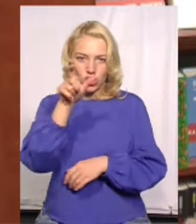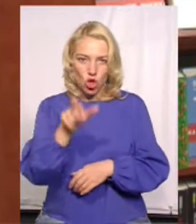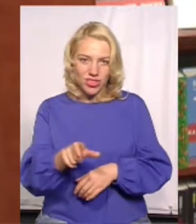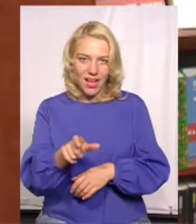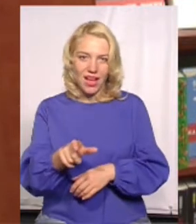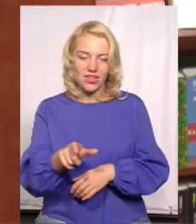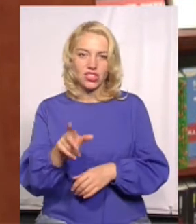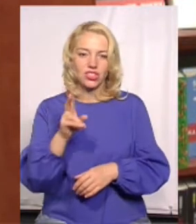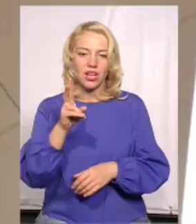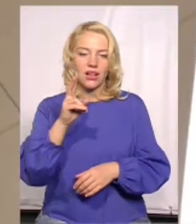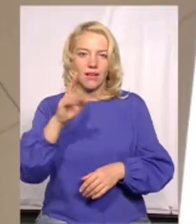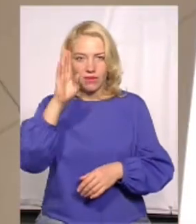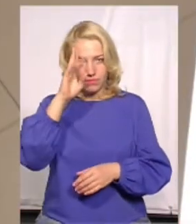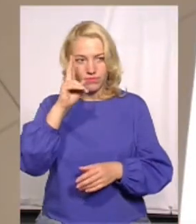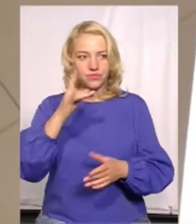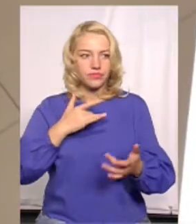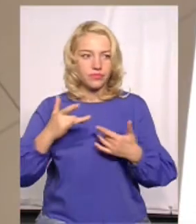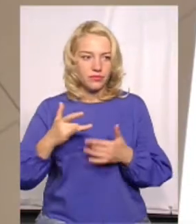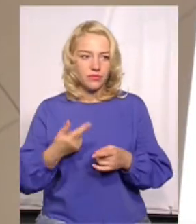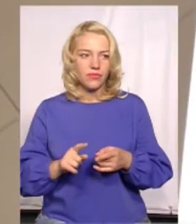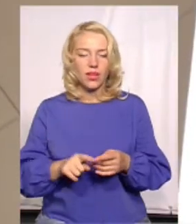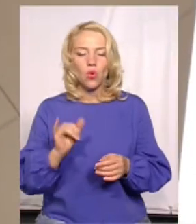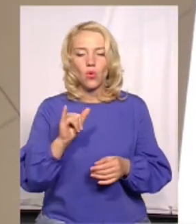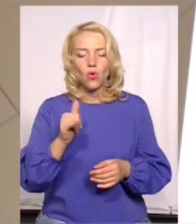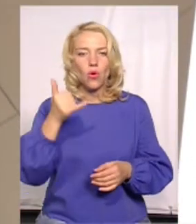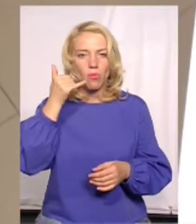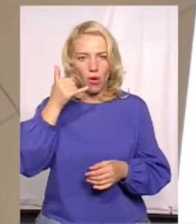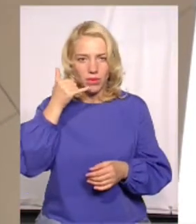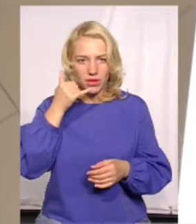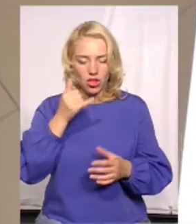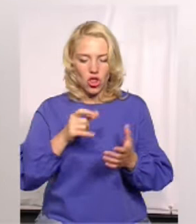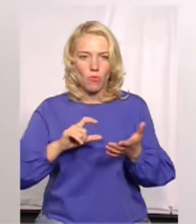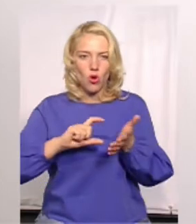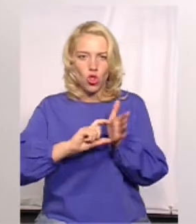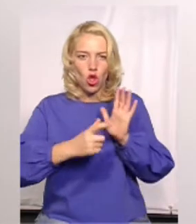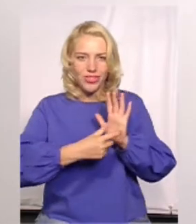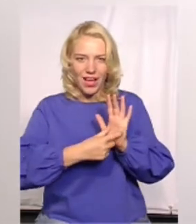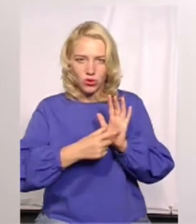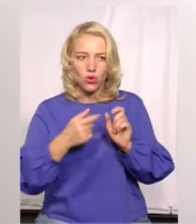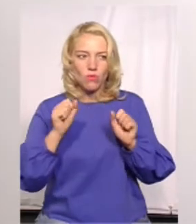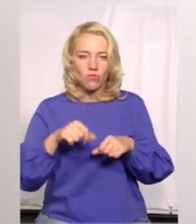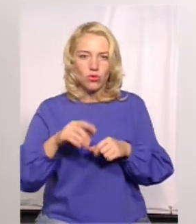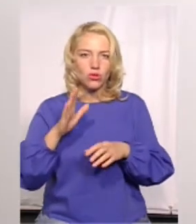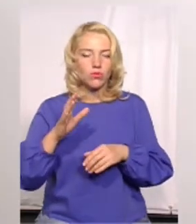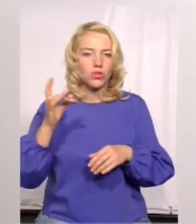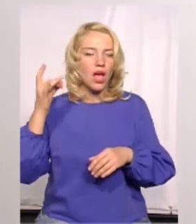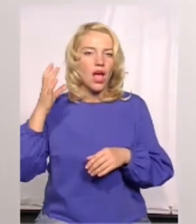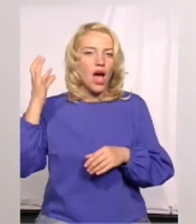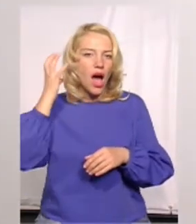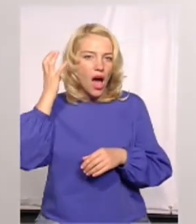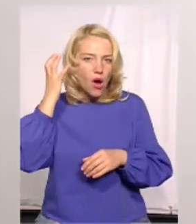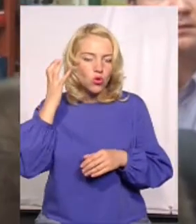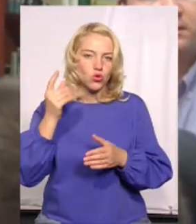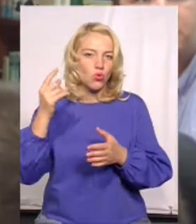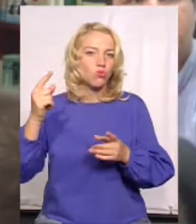візуалізував цього Хмельмена. Мобільному додатку можна буде прослухати аудіокнигокоміксів, таємниці Хмельвіля і більш ознайомитися з